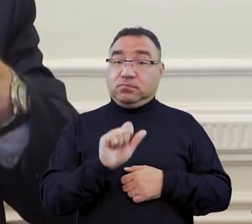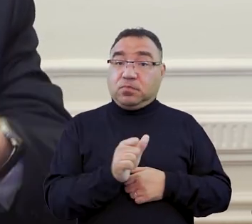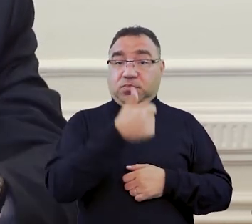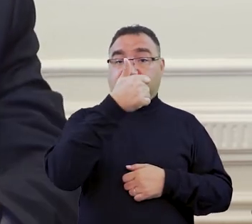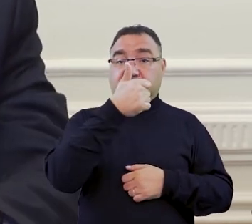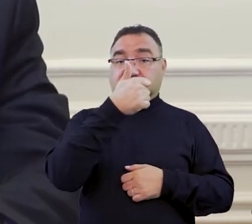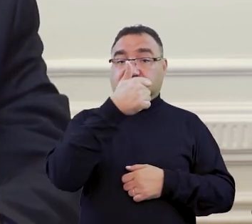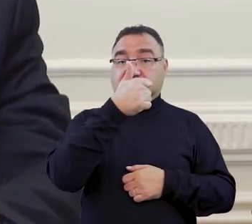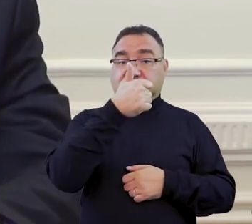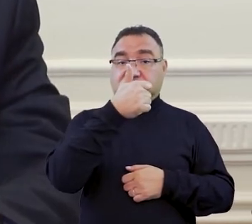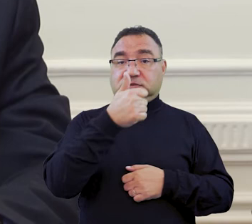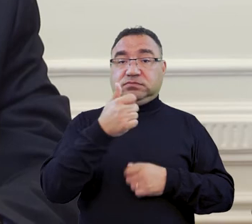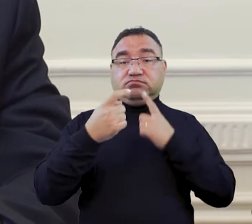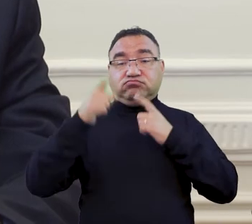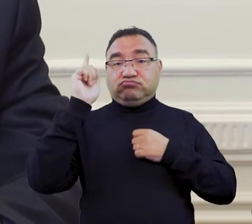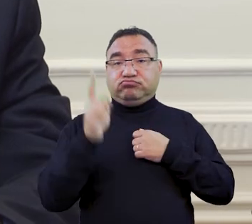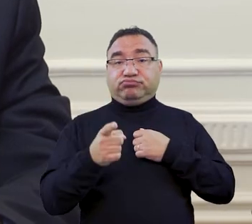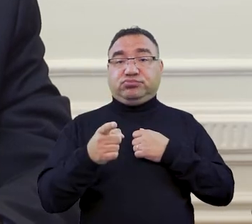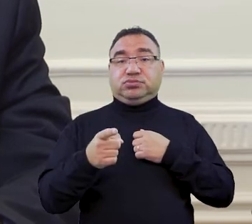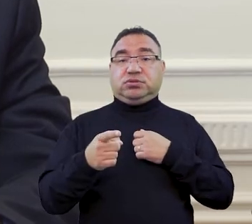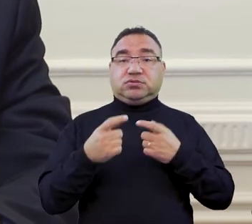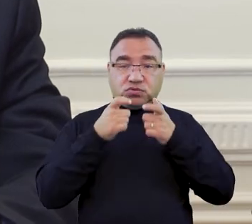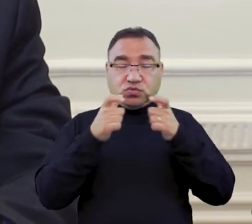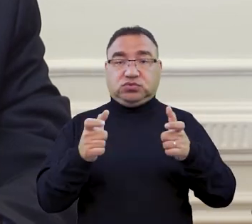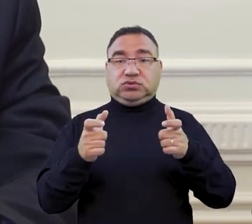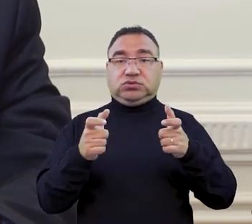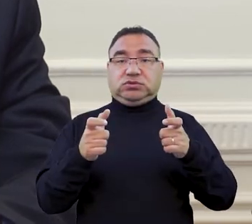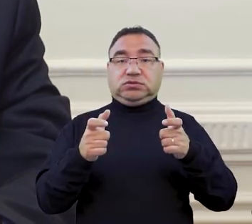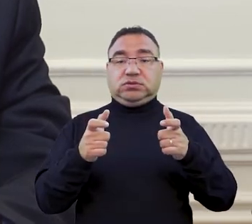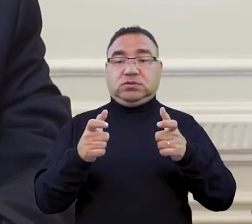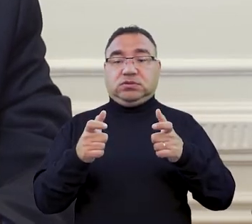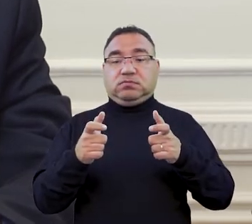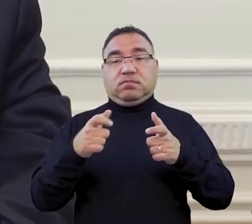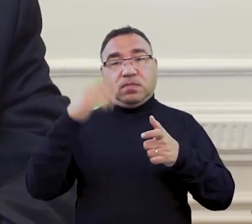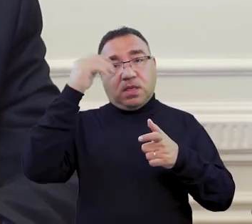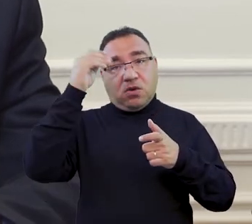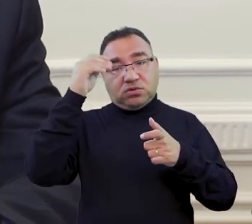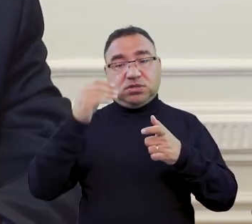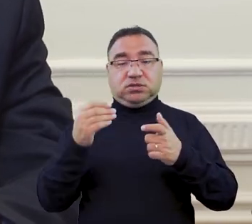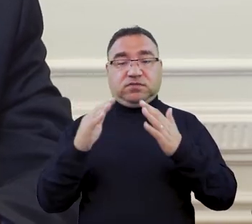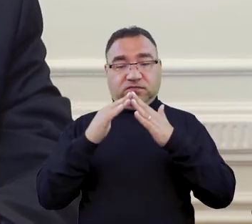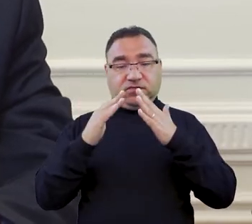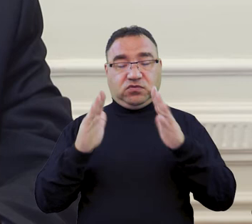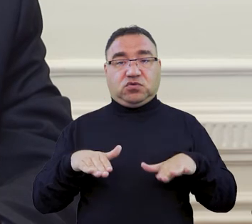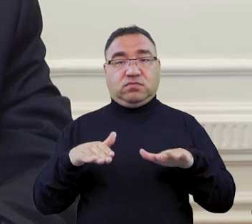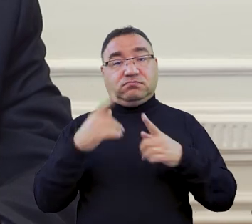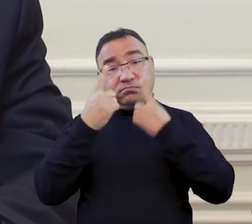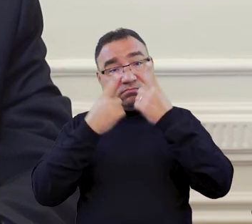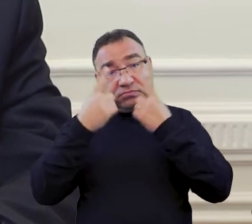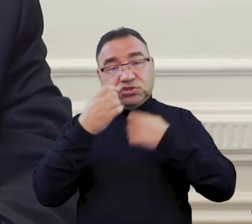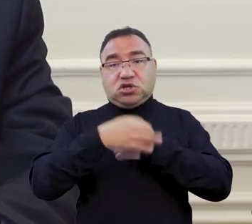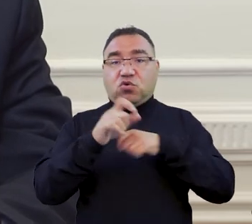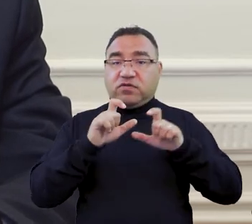tam się pojawiło to zarządzenie i ta deklaracja mówiąca o zdalnym. Mam nadzieję, że Uniwersytet Warszawski